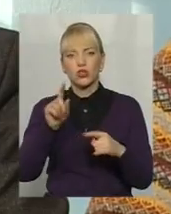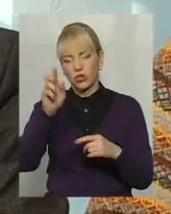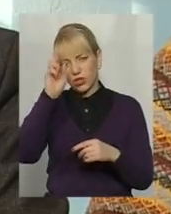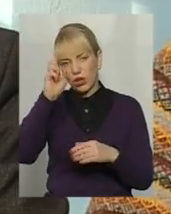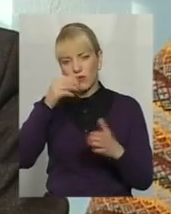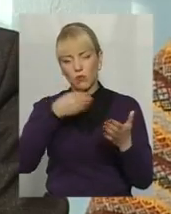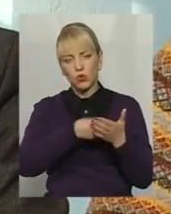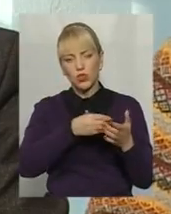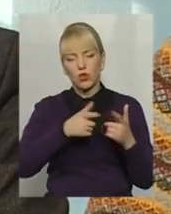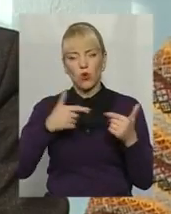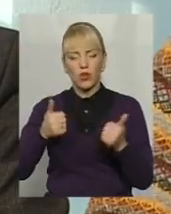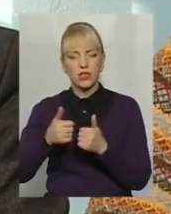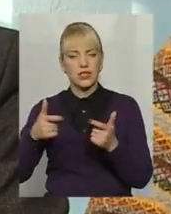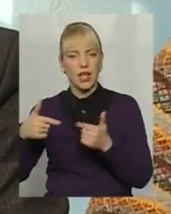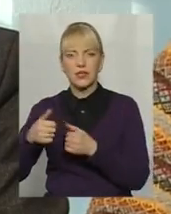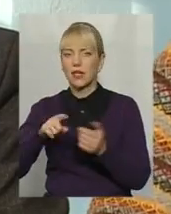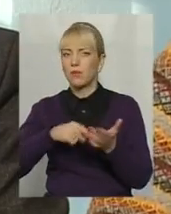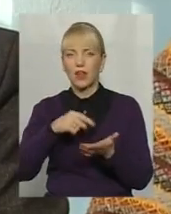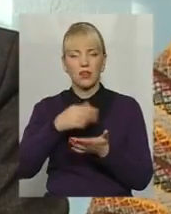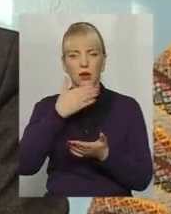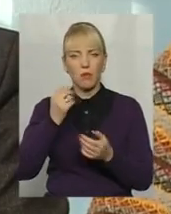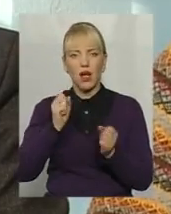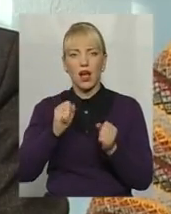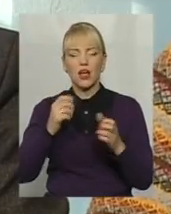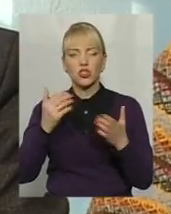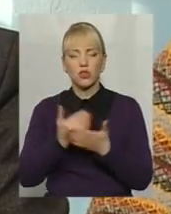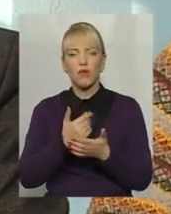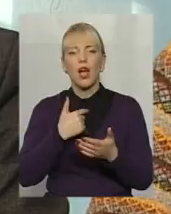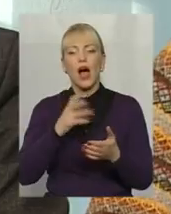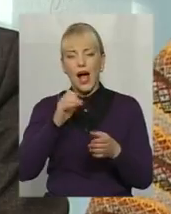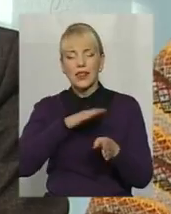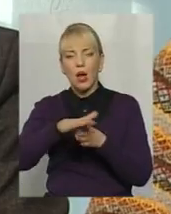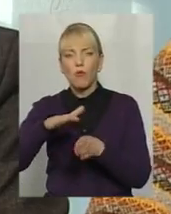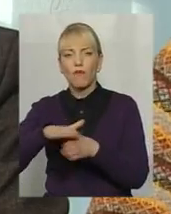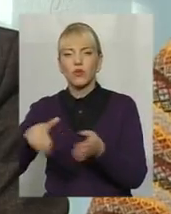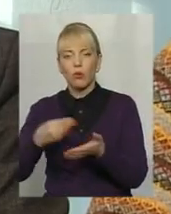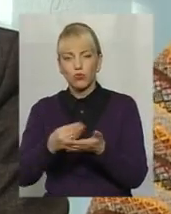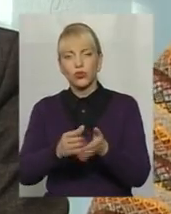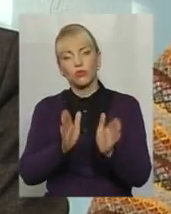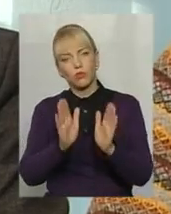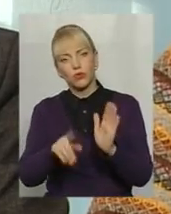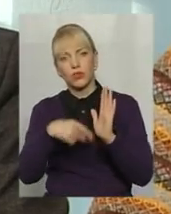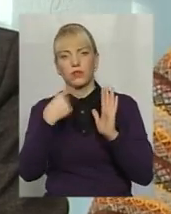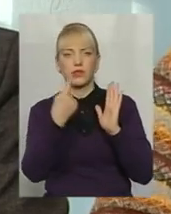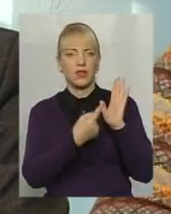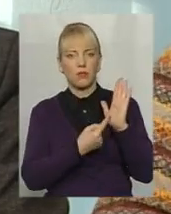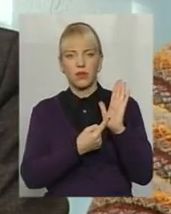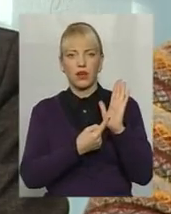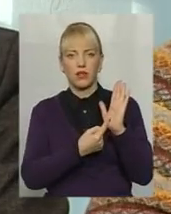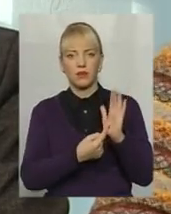організаціях, питань немає. Але ж знову повертаюся, а наповнення бюджету буде? Знак питання.